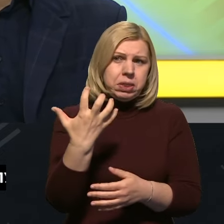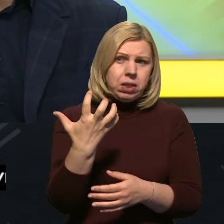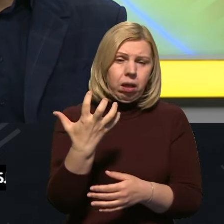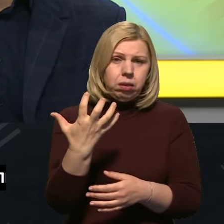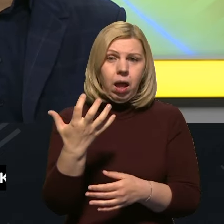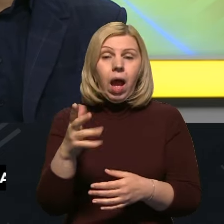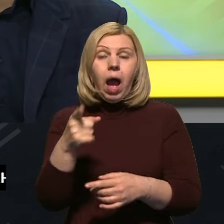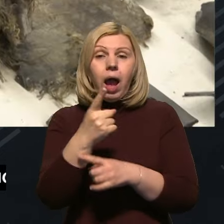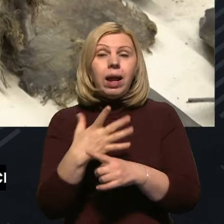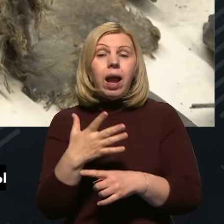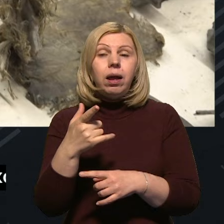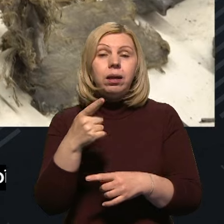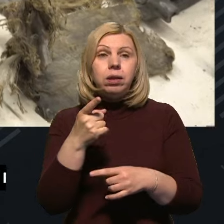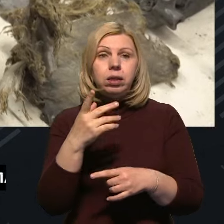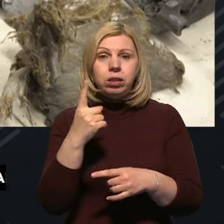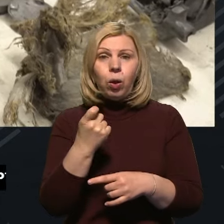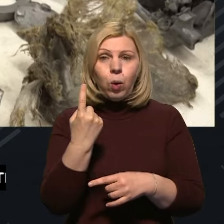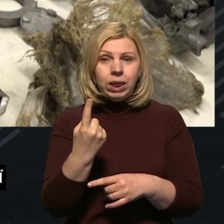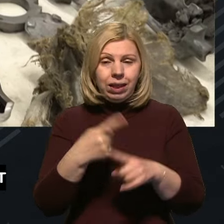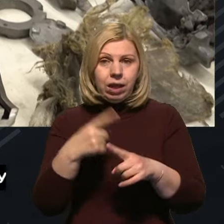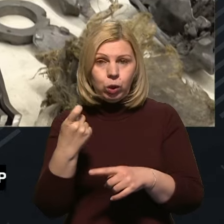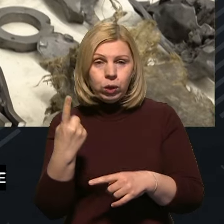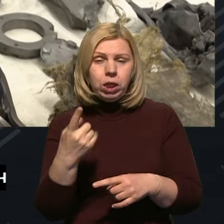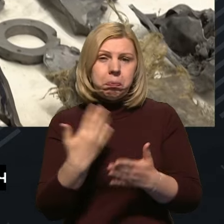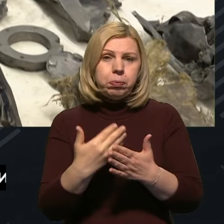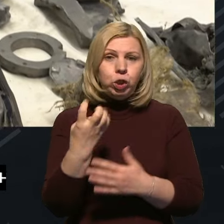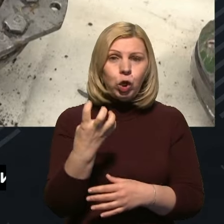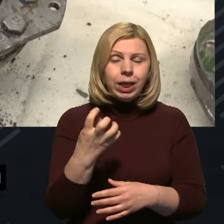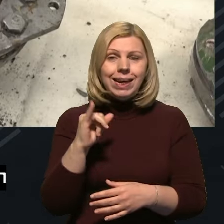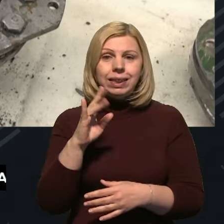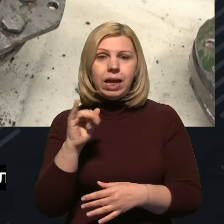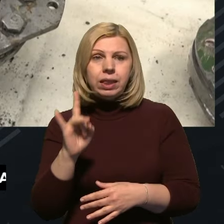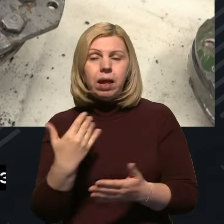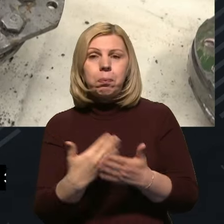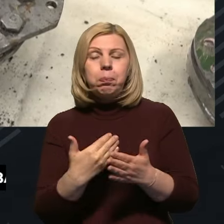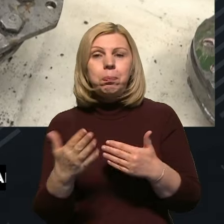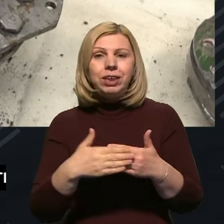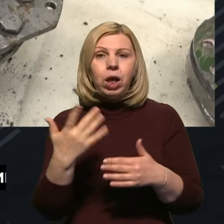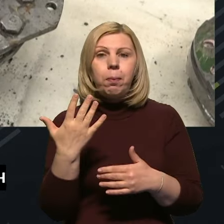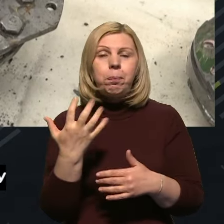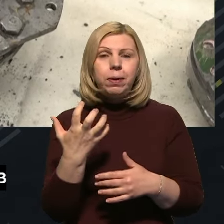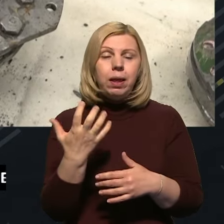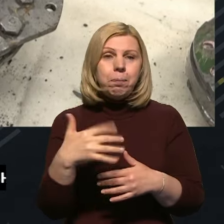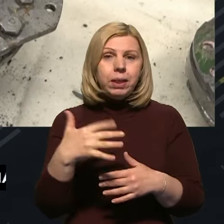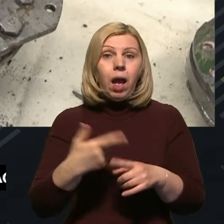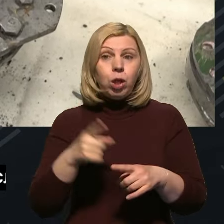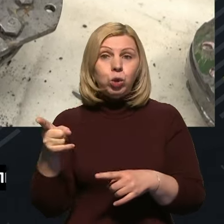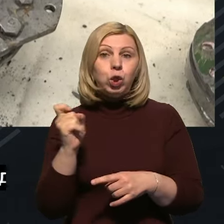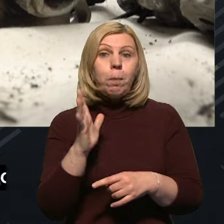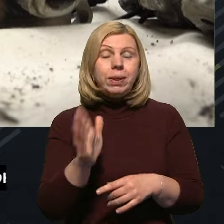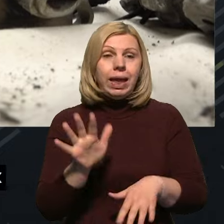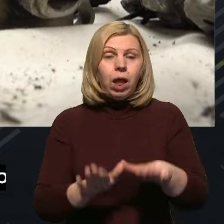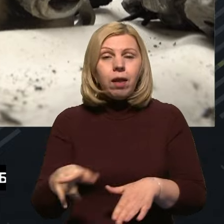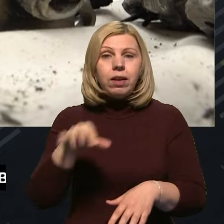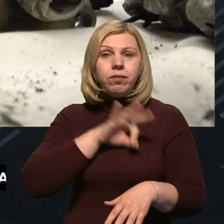крилата ракета Х-101 – близько 400, «Іскандер» – близько 500. Тут 150 кілограмів, але вони використали